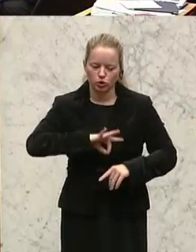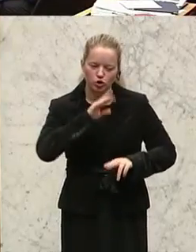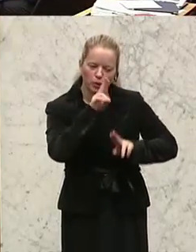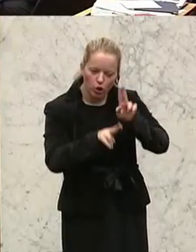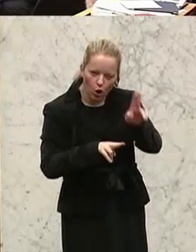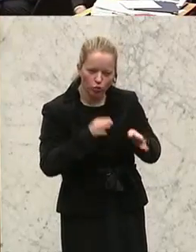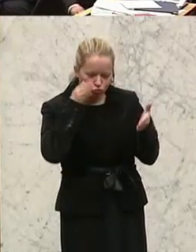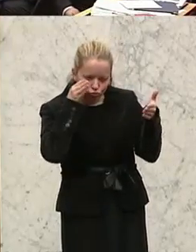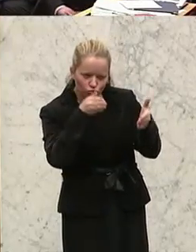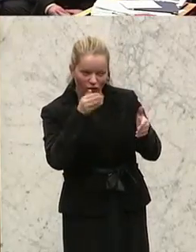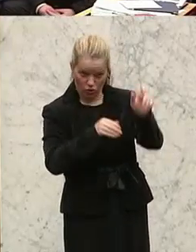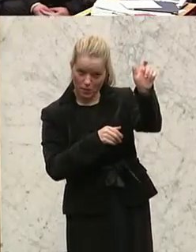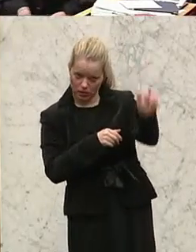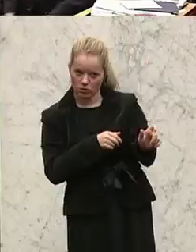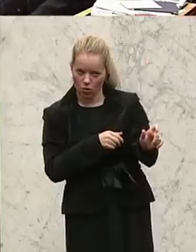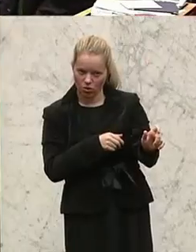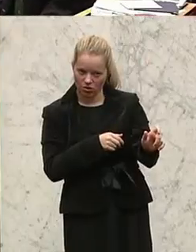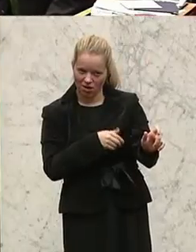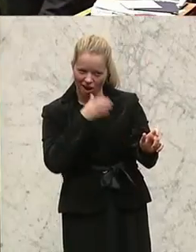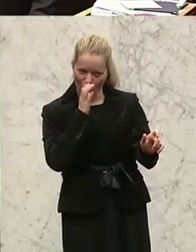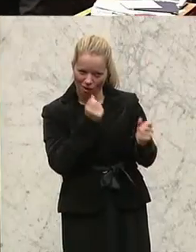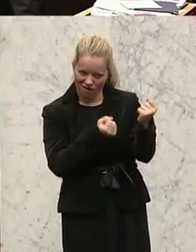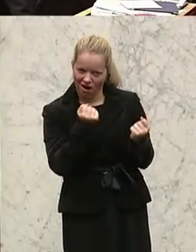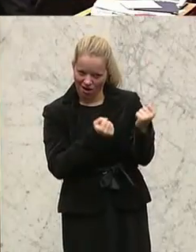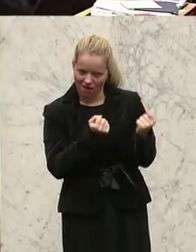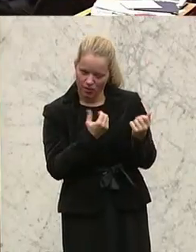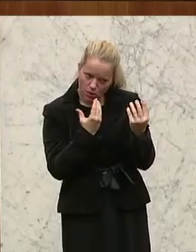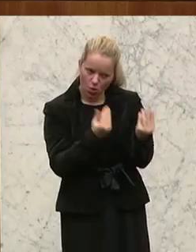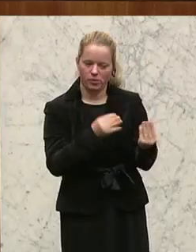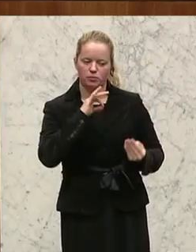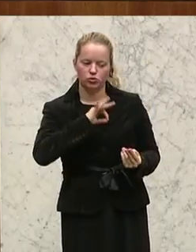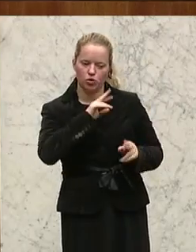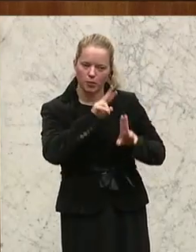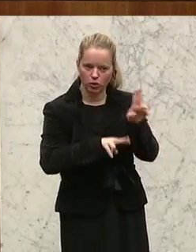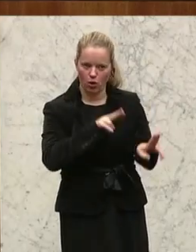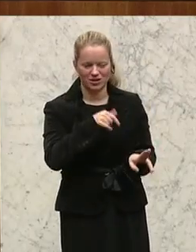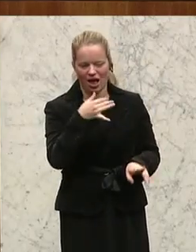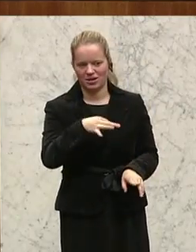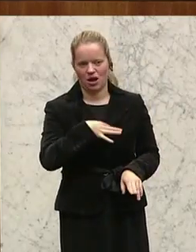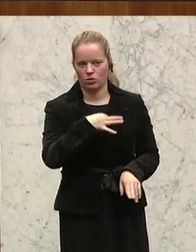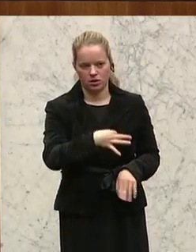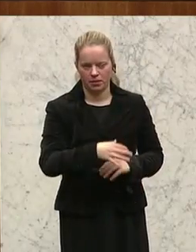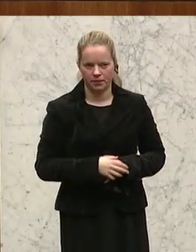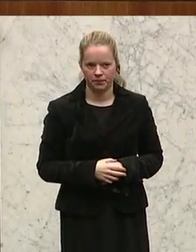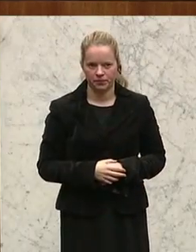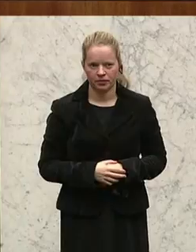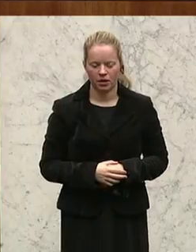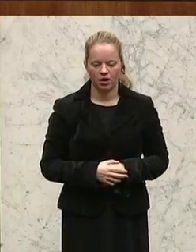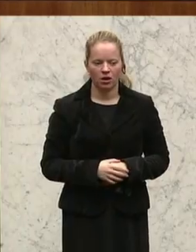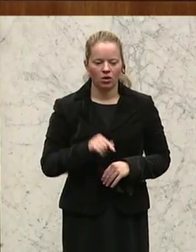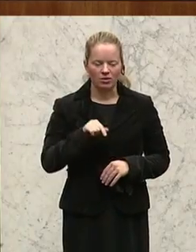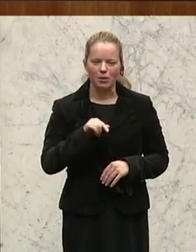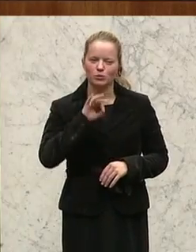Betreuung für diesen Alk fahrenden Autofahrer gibt. Und genau diese fundierte